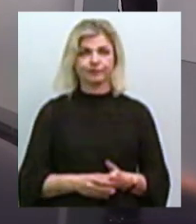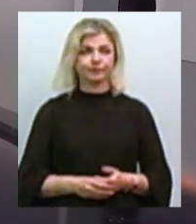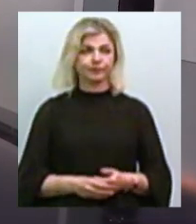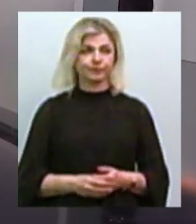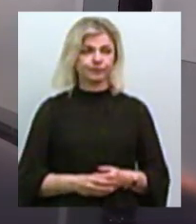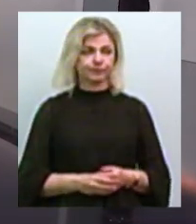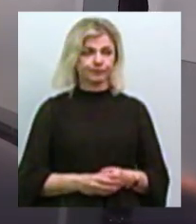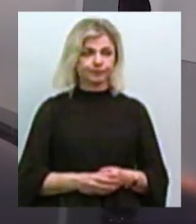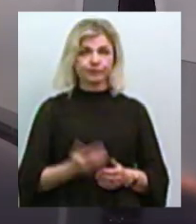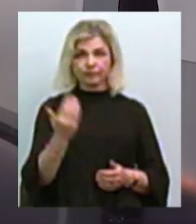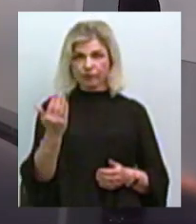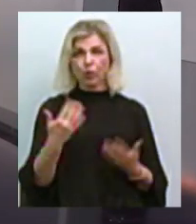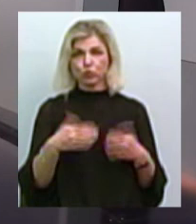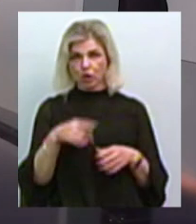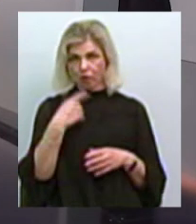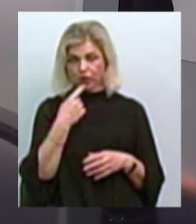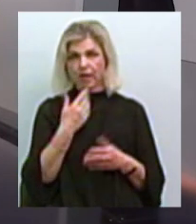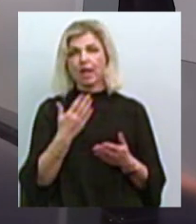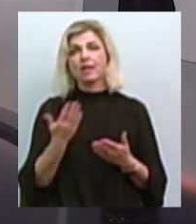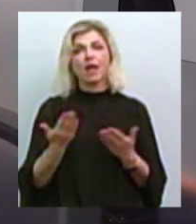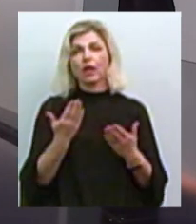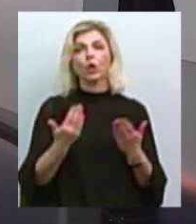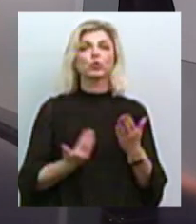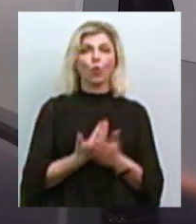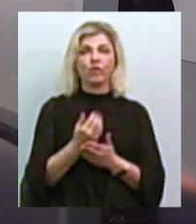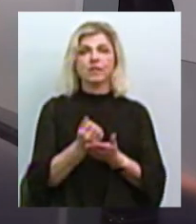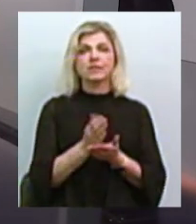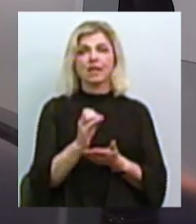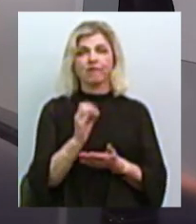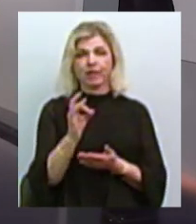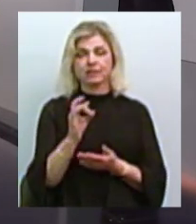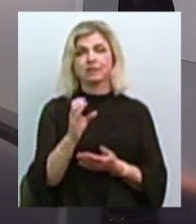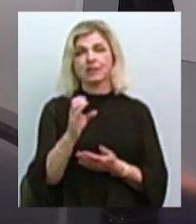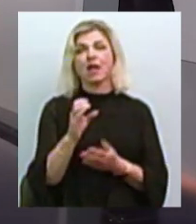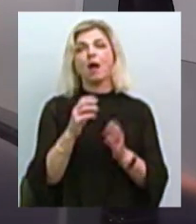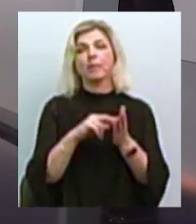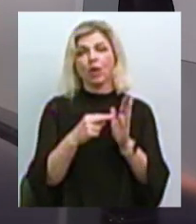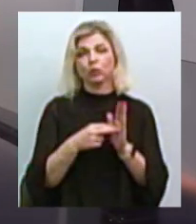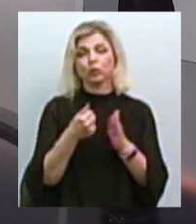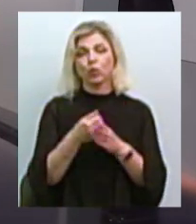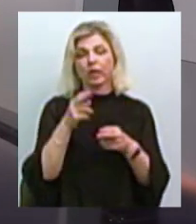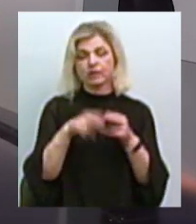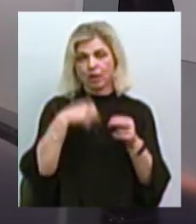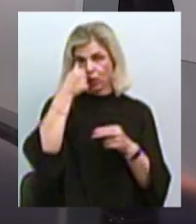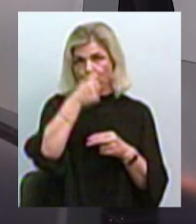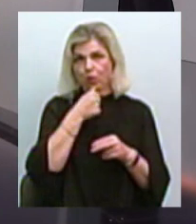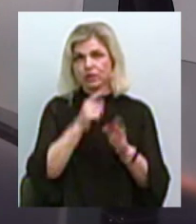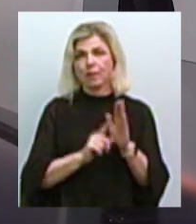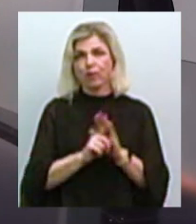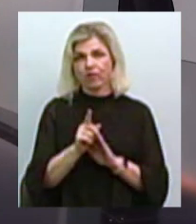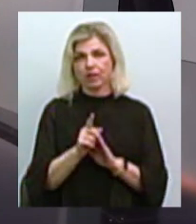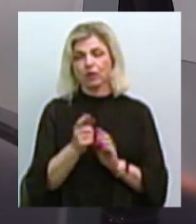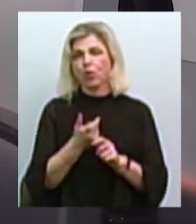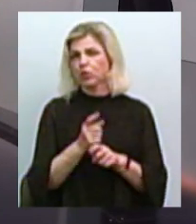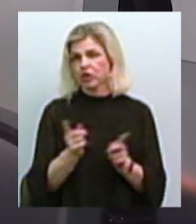Ви вже про це говорили, і все ж таки, які, можливо, нові сервіси плануєте до кінця року запровадити, але